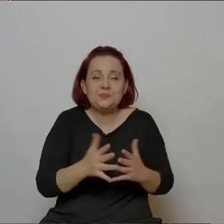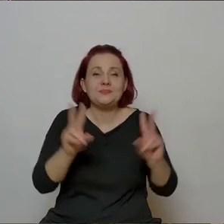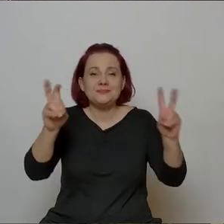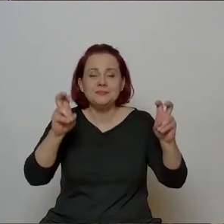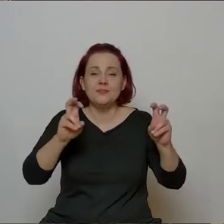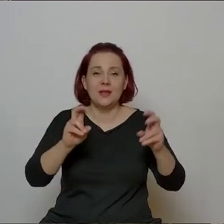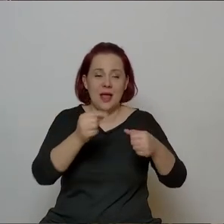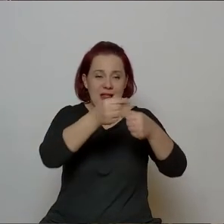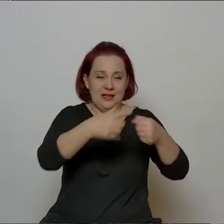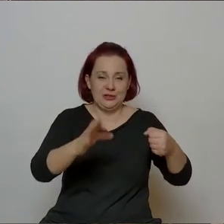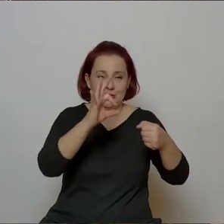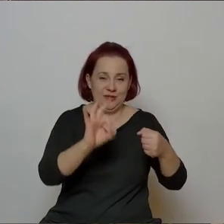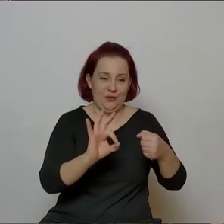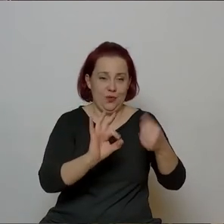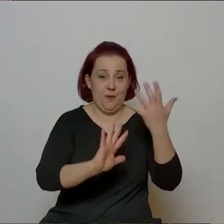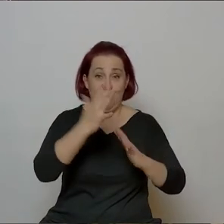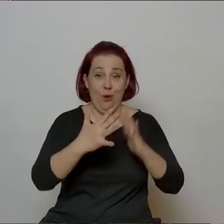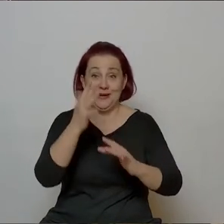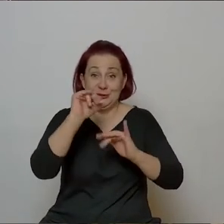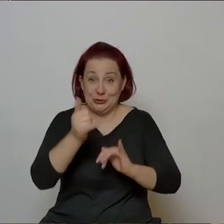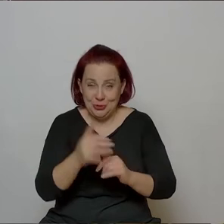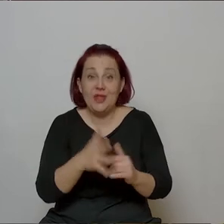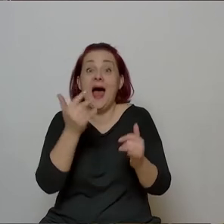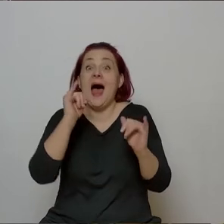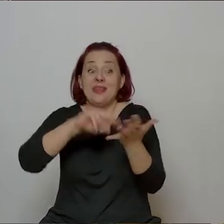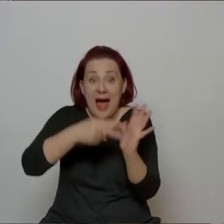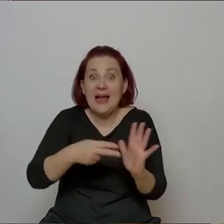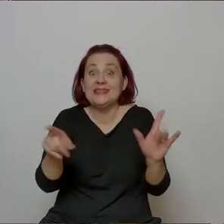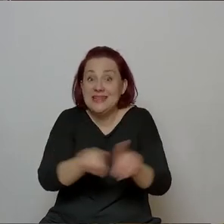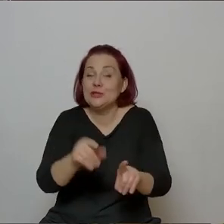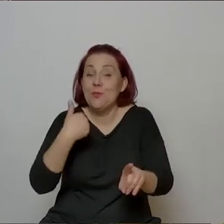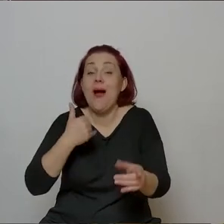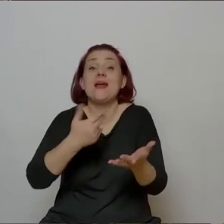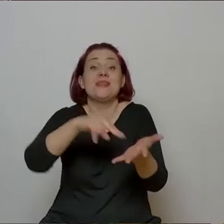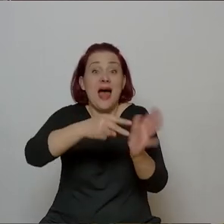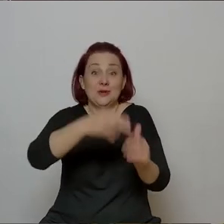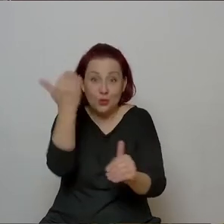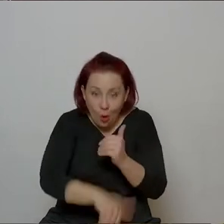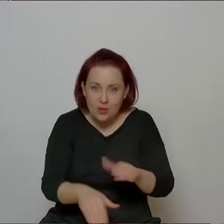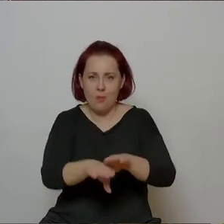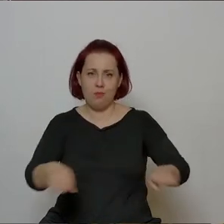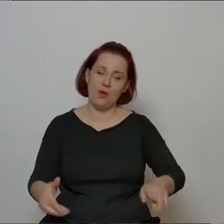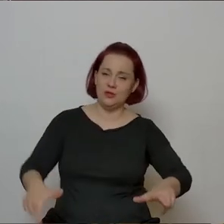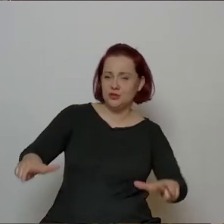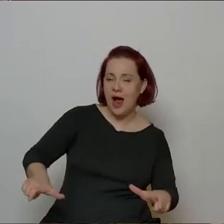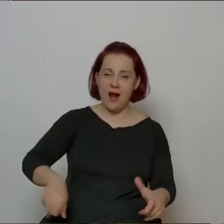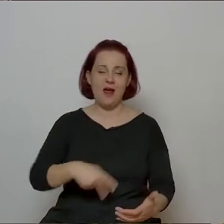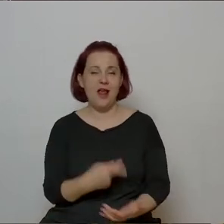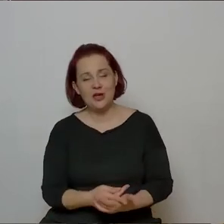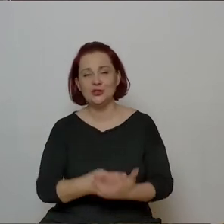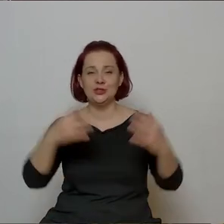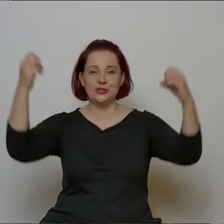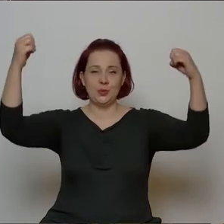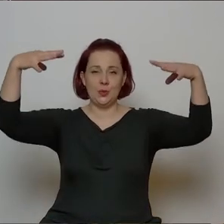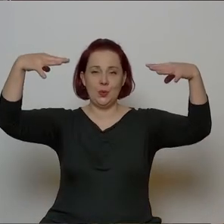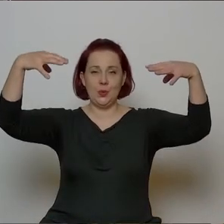tańczyli, a jak już się tańce skończyły, to się siadało na podłodze, czy leżało, jeszcze miało światło,